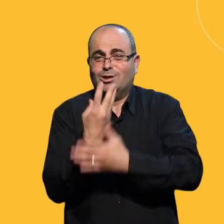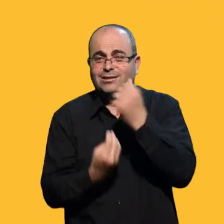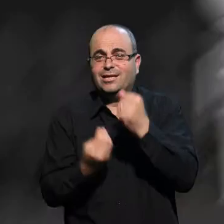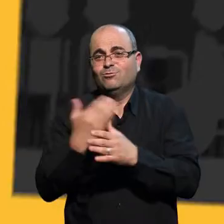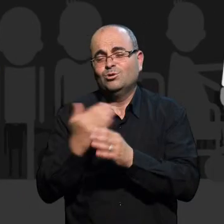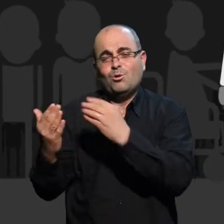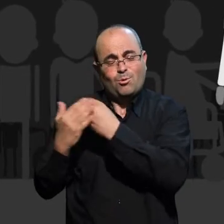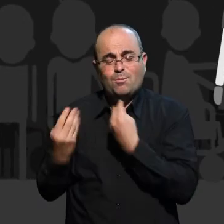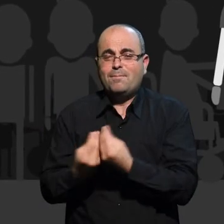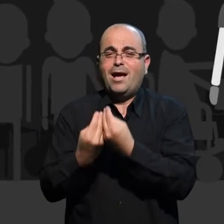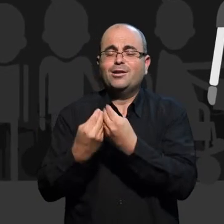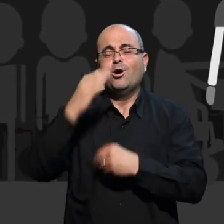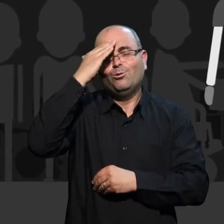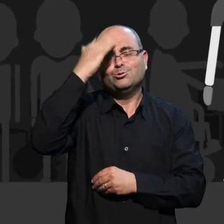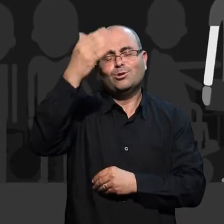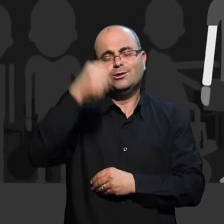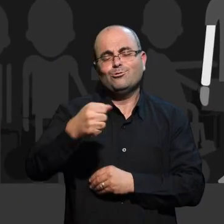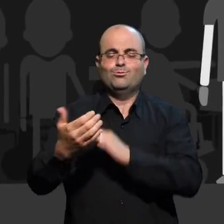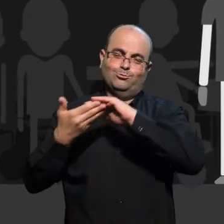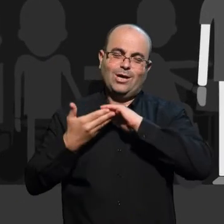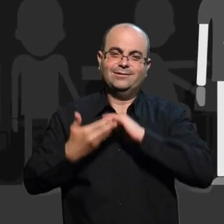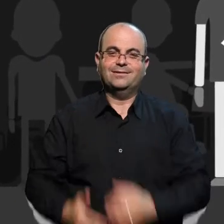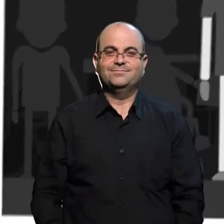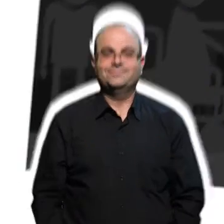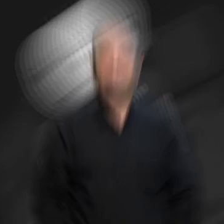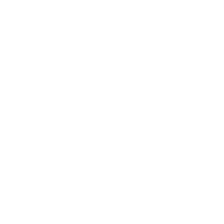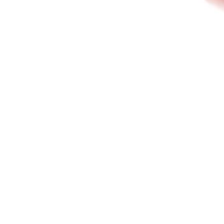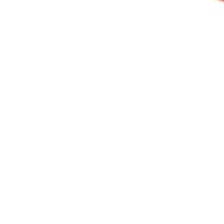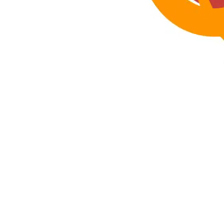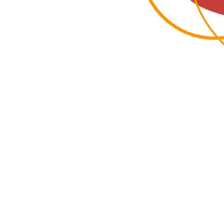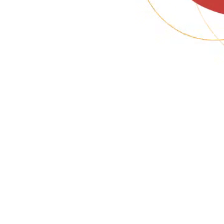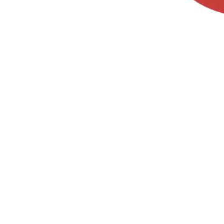كونوا معنا لتنصروا قضيتنا وشكراً لكم